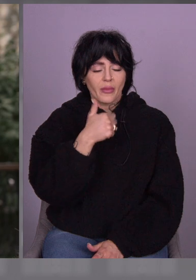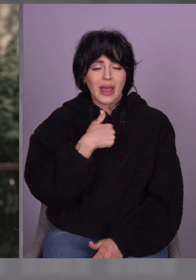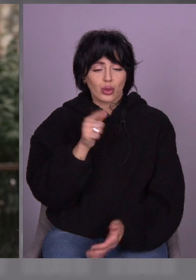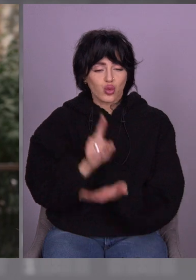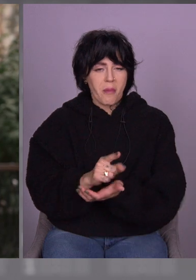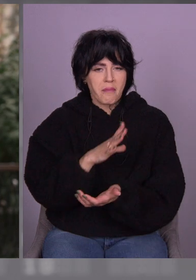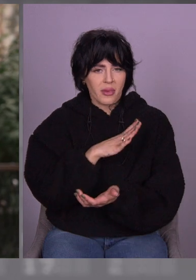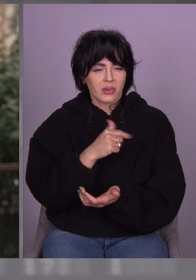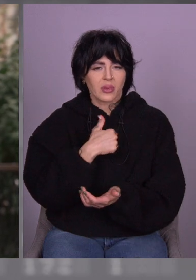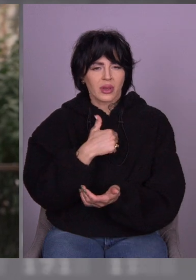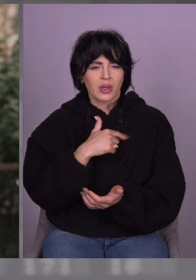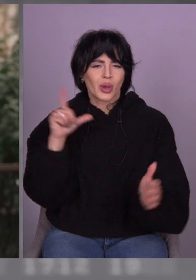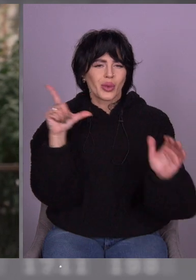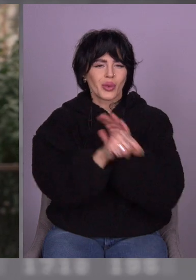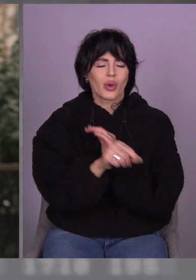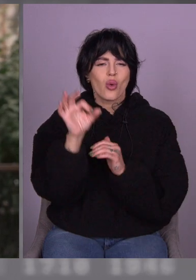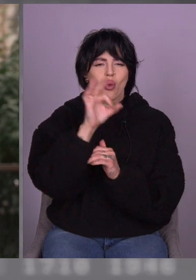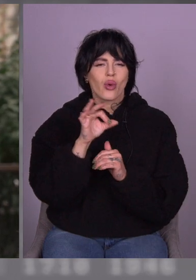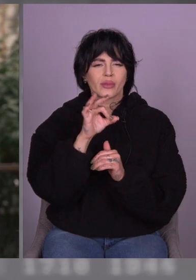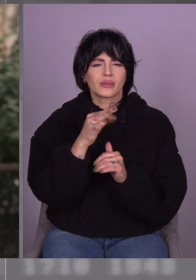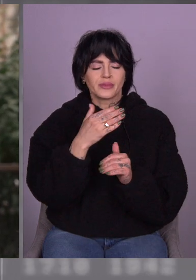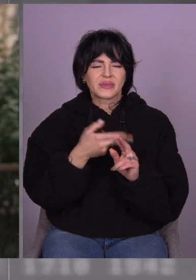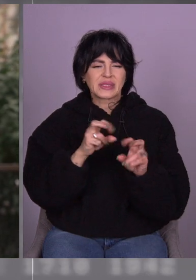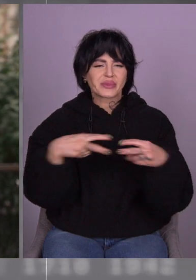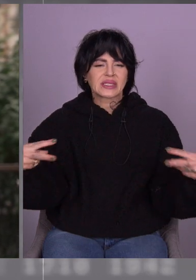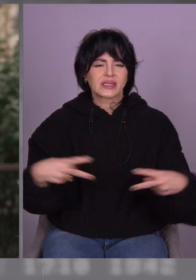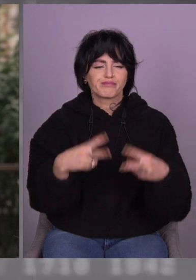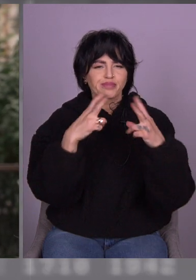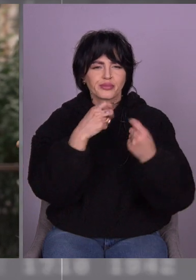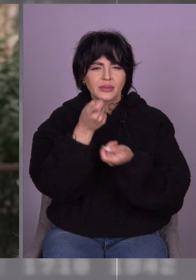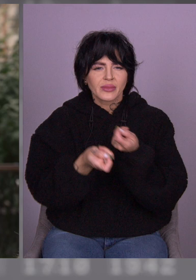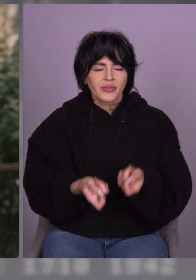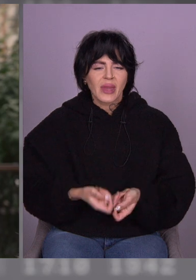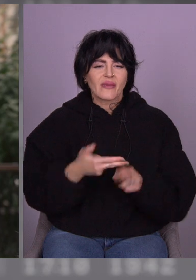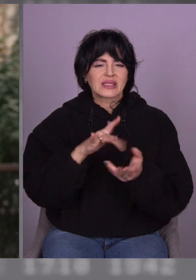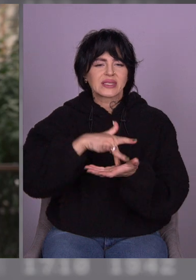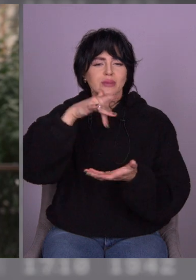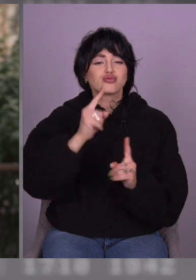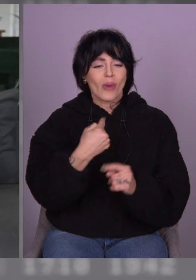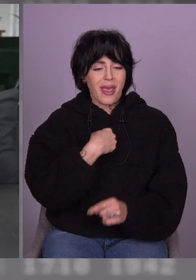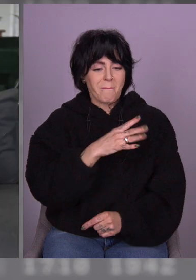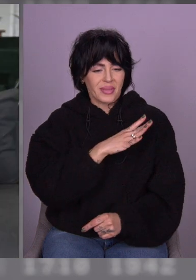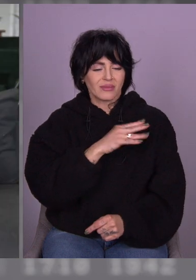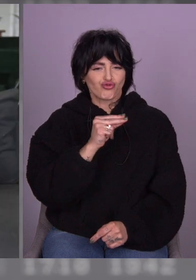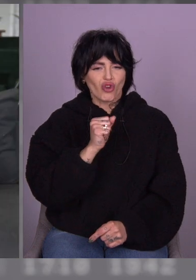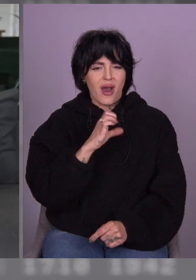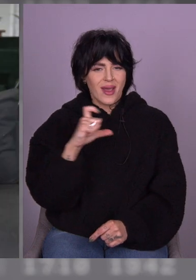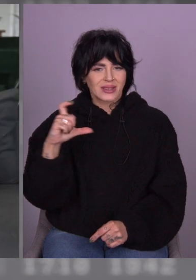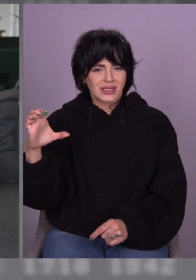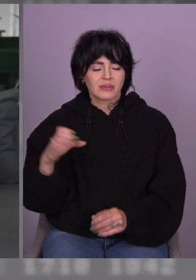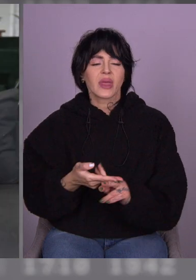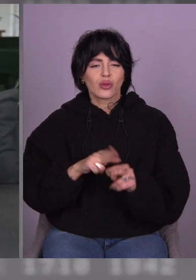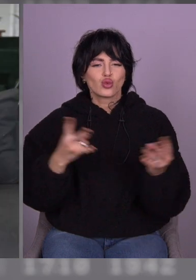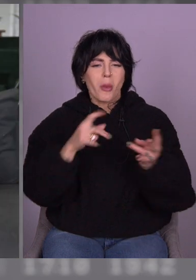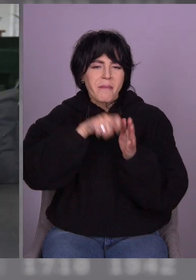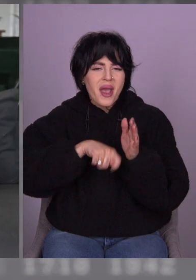їхати на дослідження у радіологічний центр, так як я являюся ліквідатором аварії на ЧАЕС. Так, мій тато ліквідатор